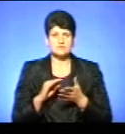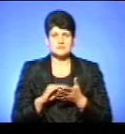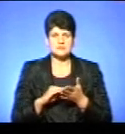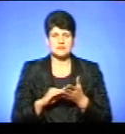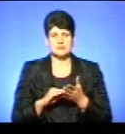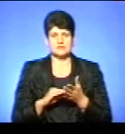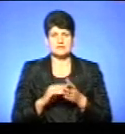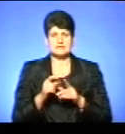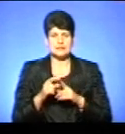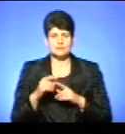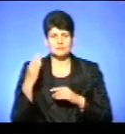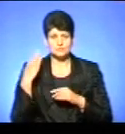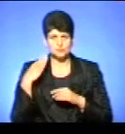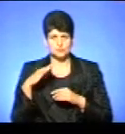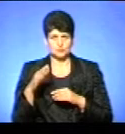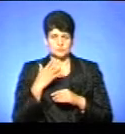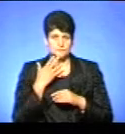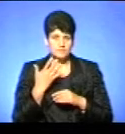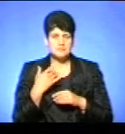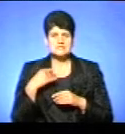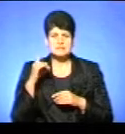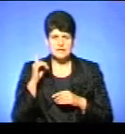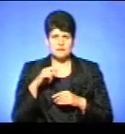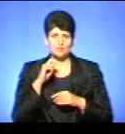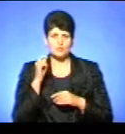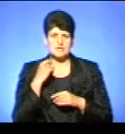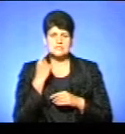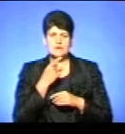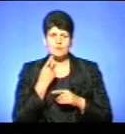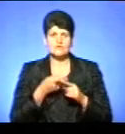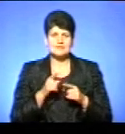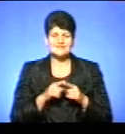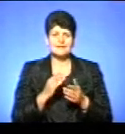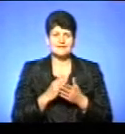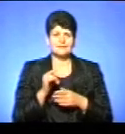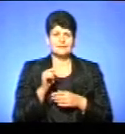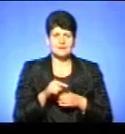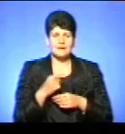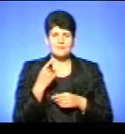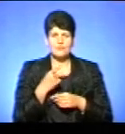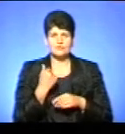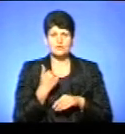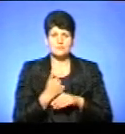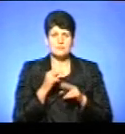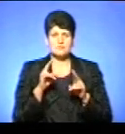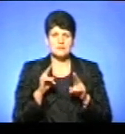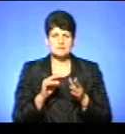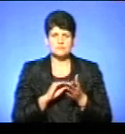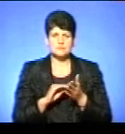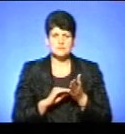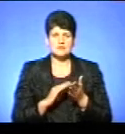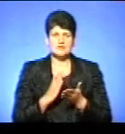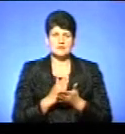іншомовного походження. Як ми вже знаємо, українська мова – це є та мова, де основним принципом правопису є